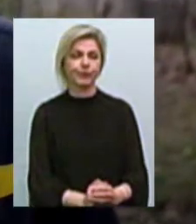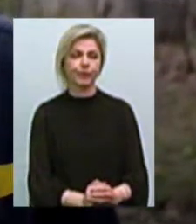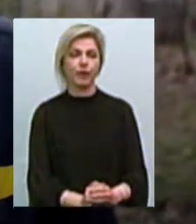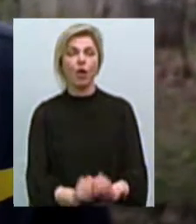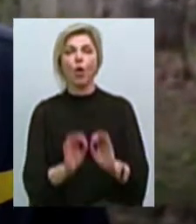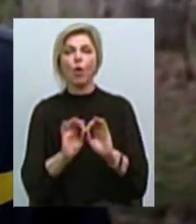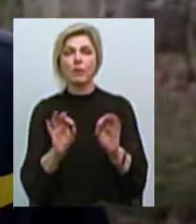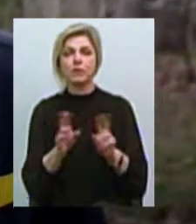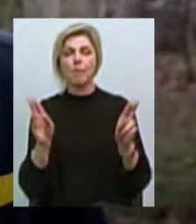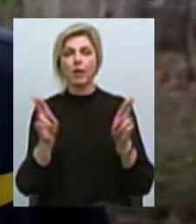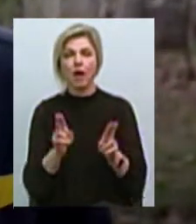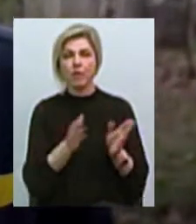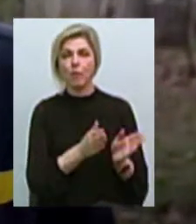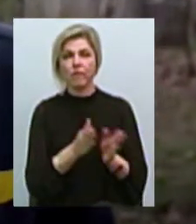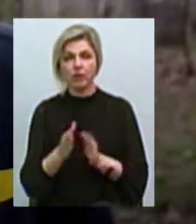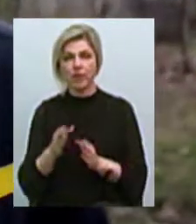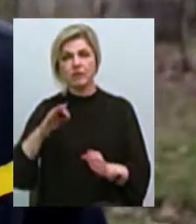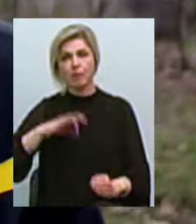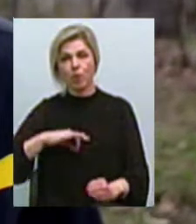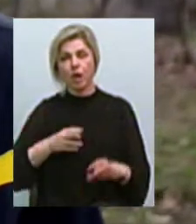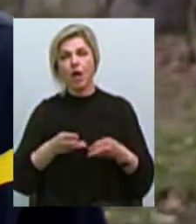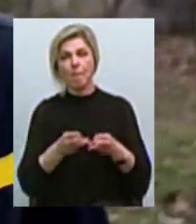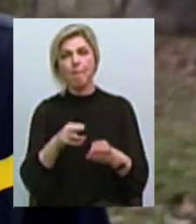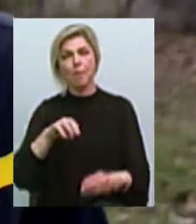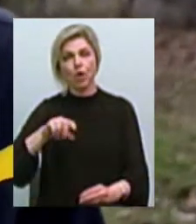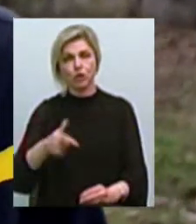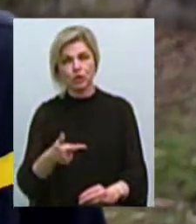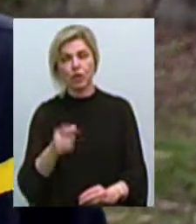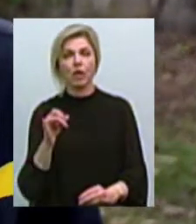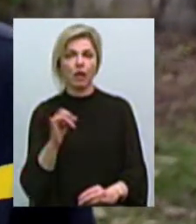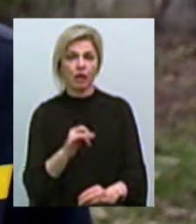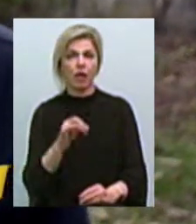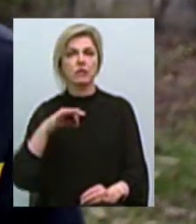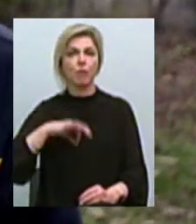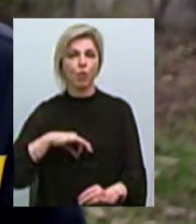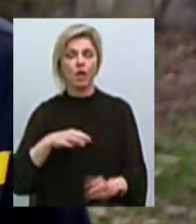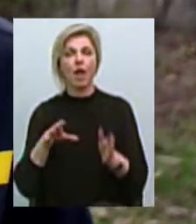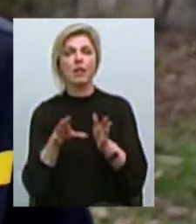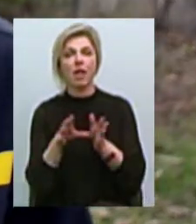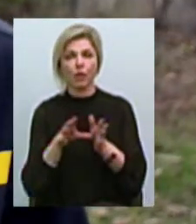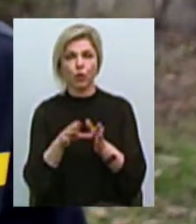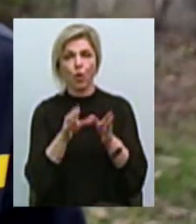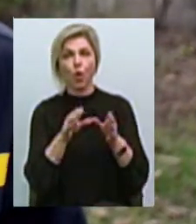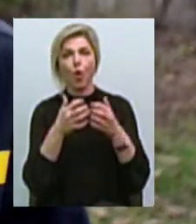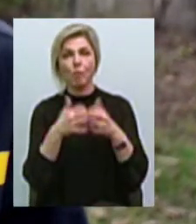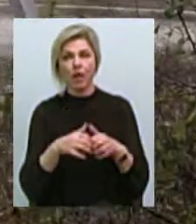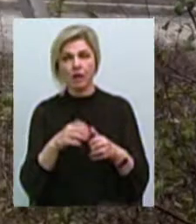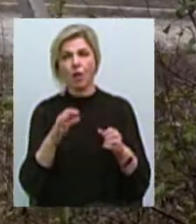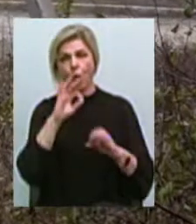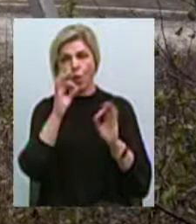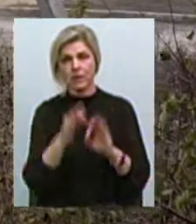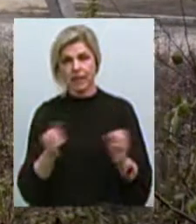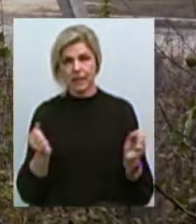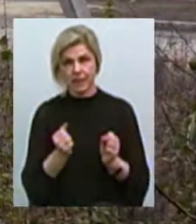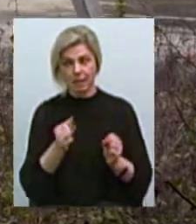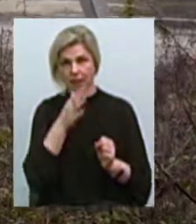з експлуатації пічного опалення та використання електробладного осіння-зимового періоду. У